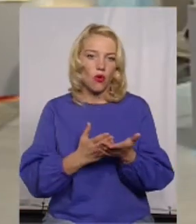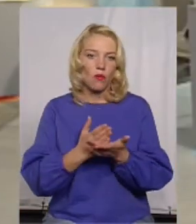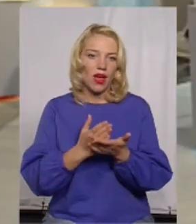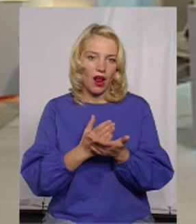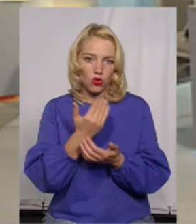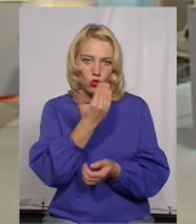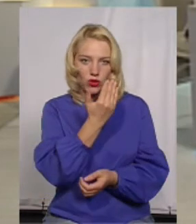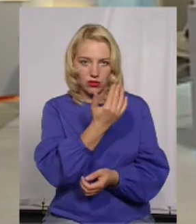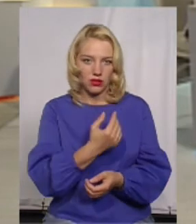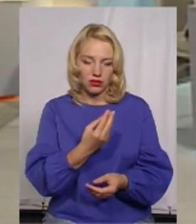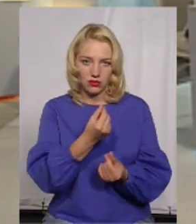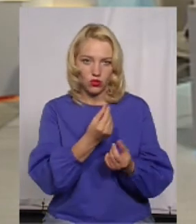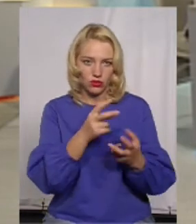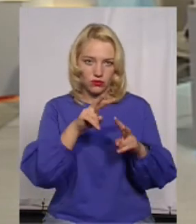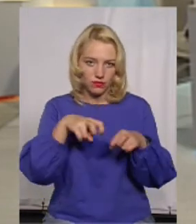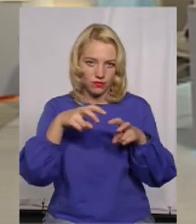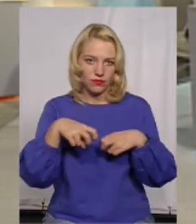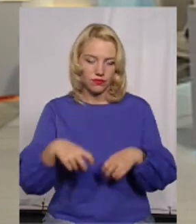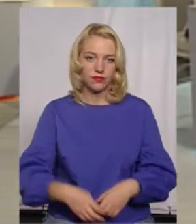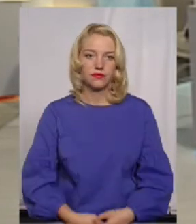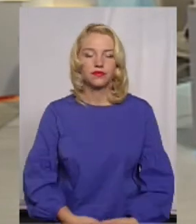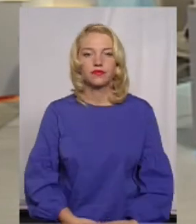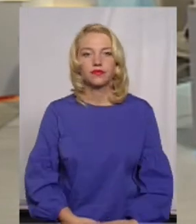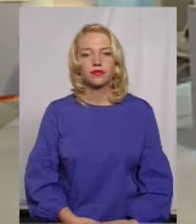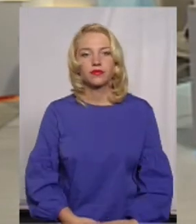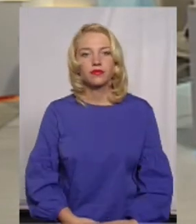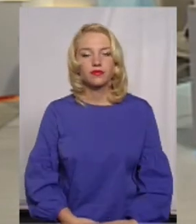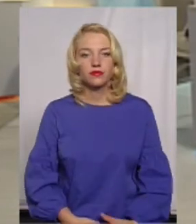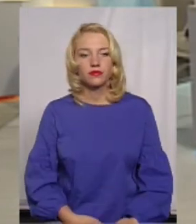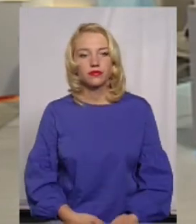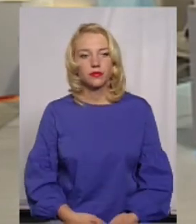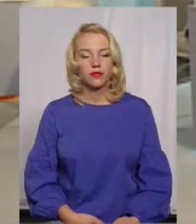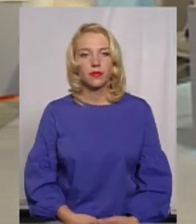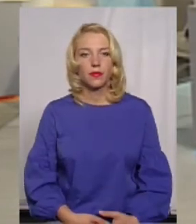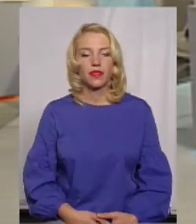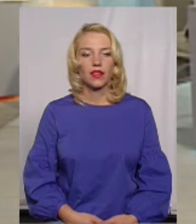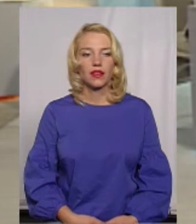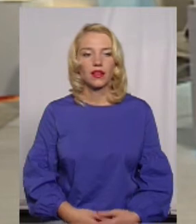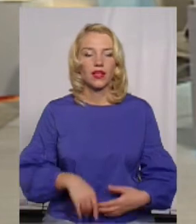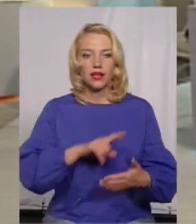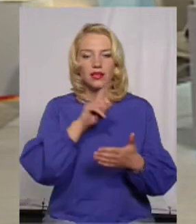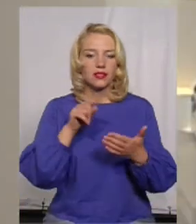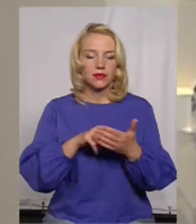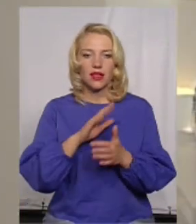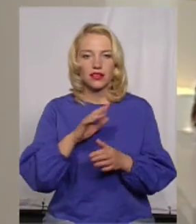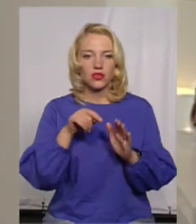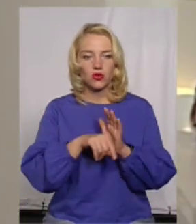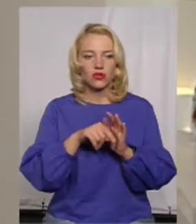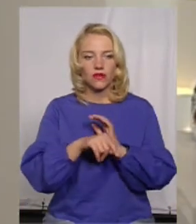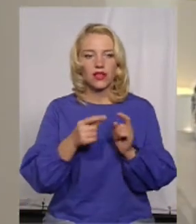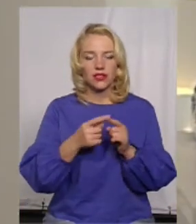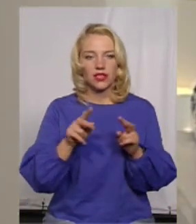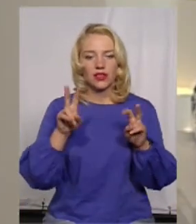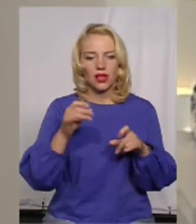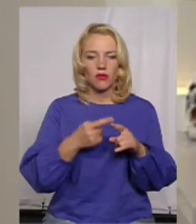займаються грабіжом. Ну, запитання не зовсім стосувалося нашої теми, але, тим не